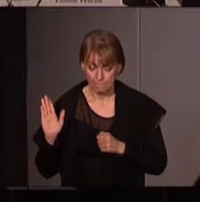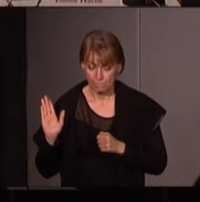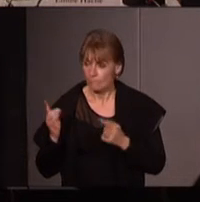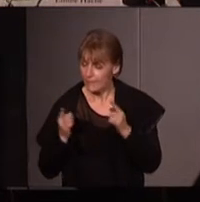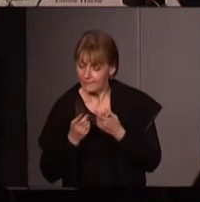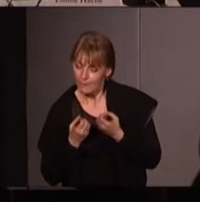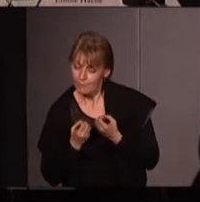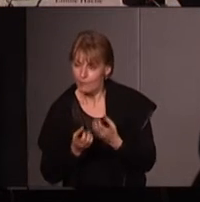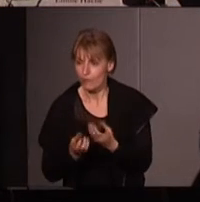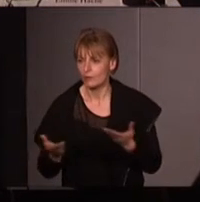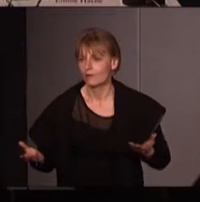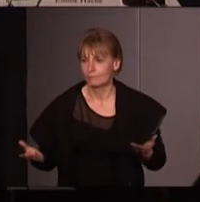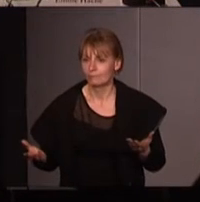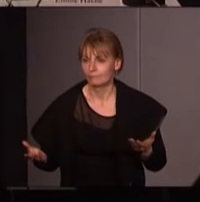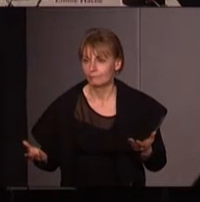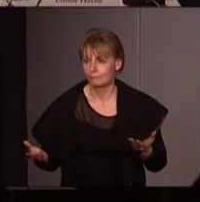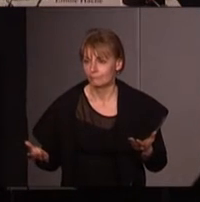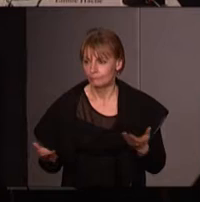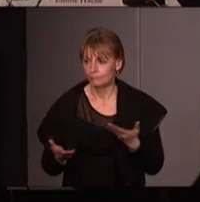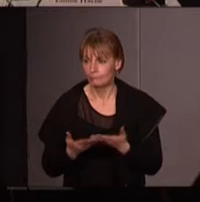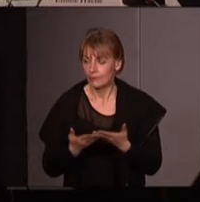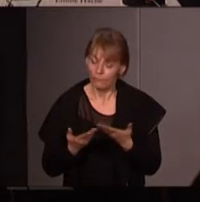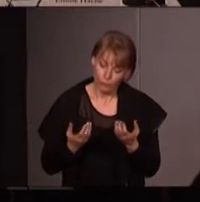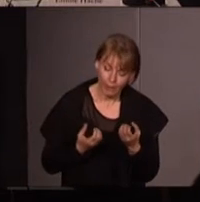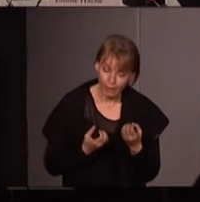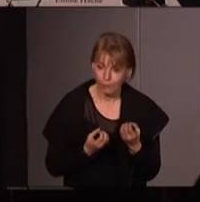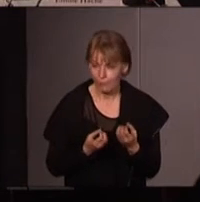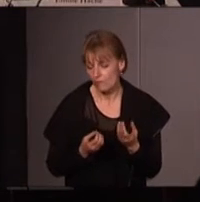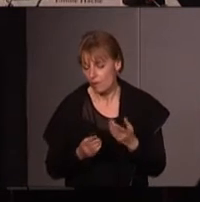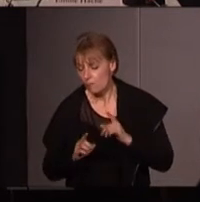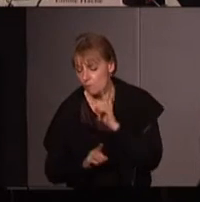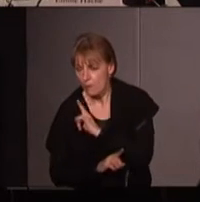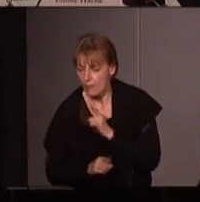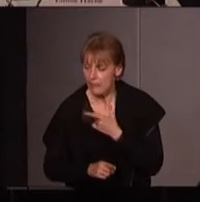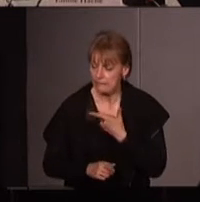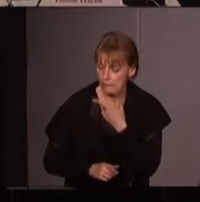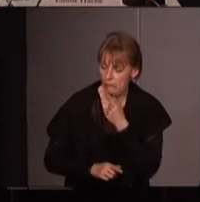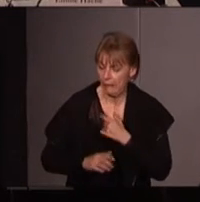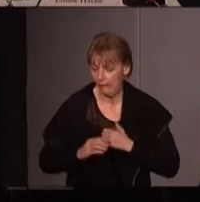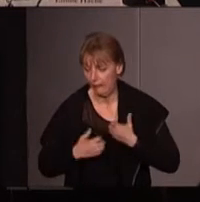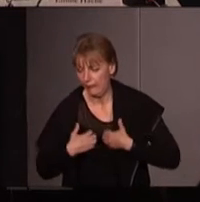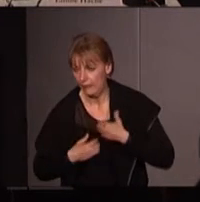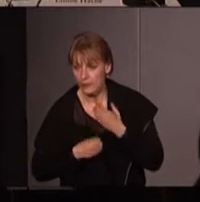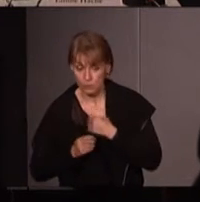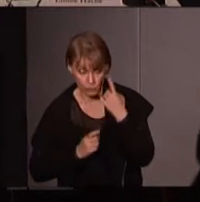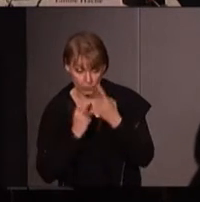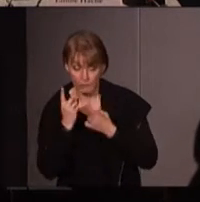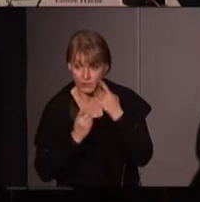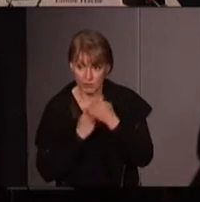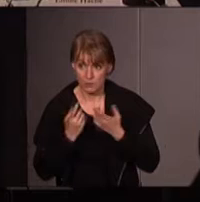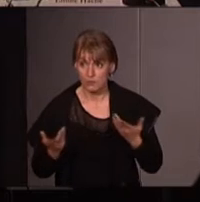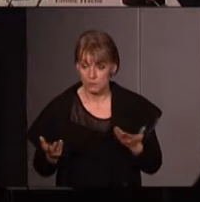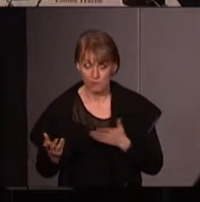dimension provocatrice au sens où en tout cas cette dimension-là qui est provocatrice qui peut mettre mal à l'aise et qui surtout force à réfléchir m'intéresse puisque c